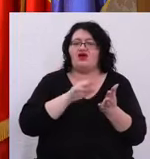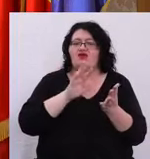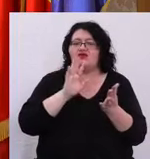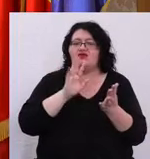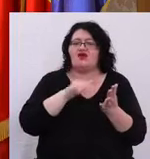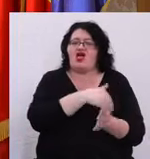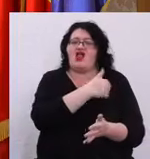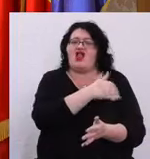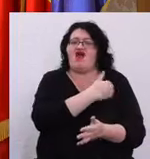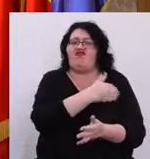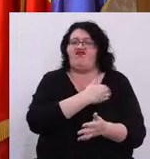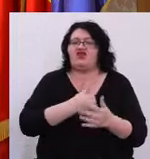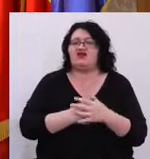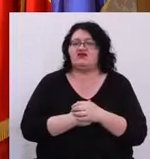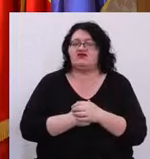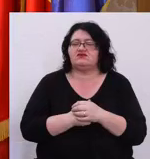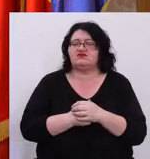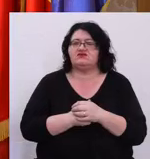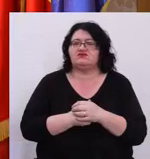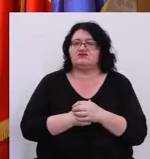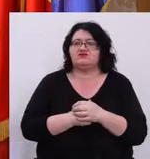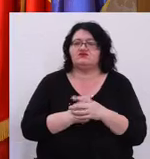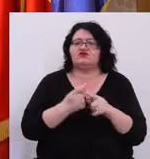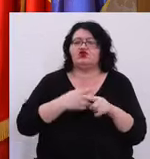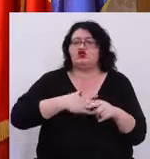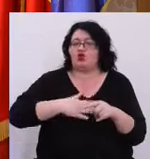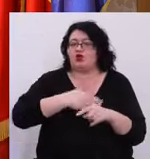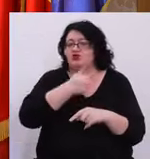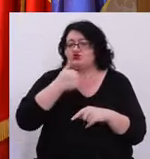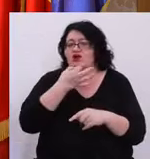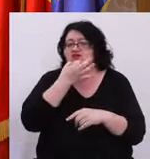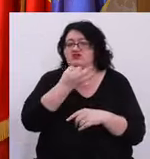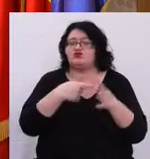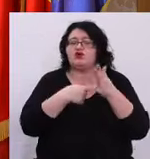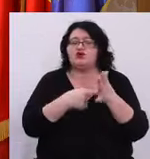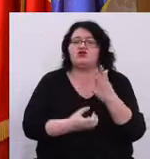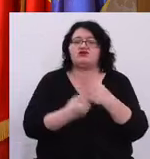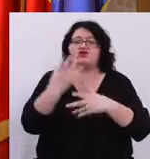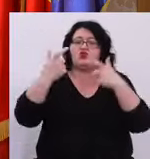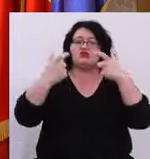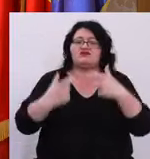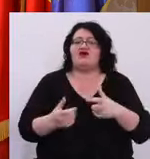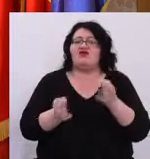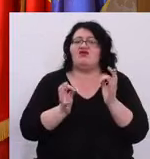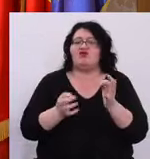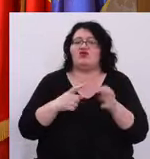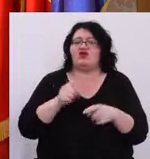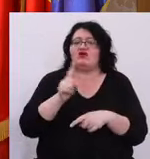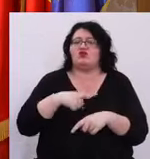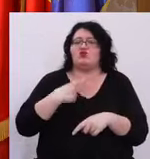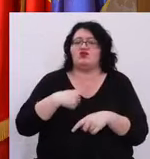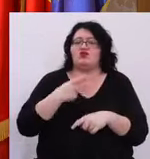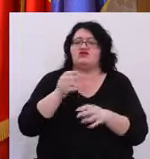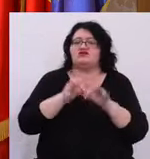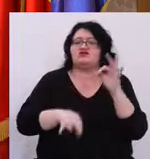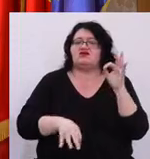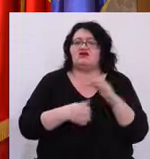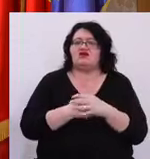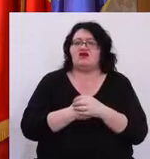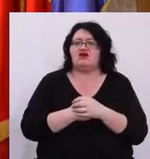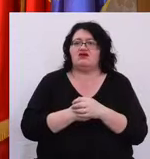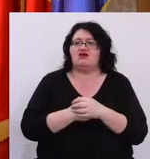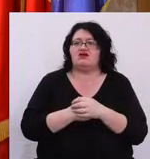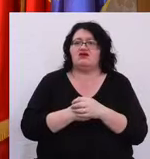elevi Și vreau doar să sublinez că această nouă sală Bineînțeles nu este un secret că